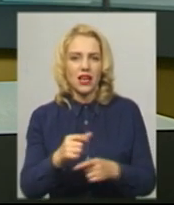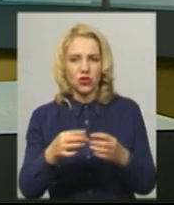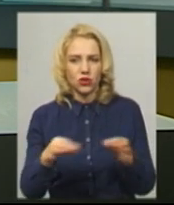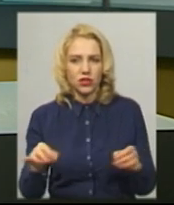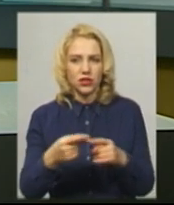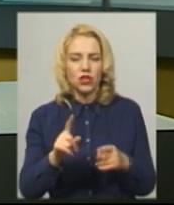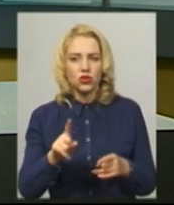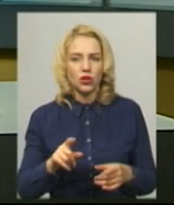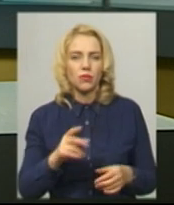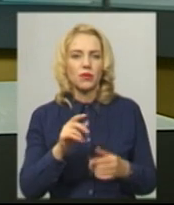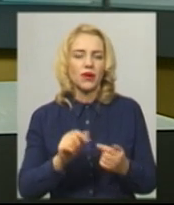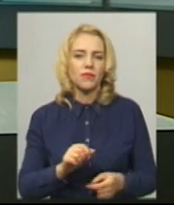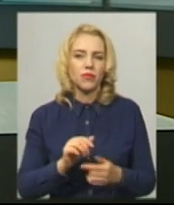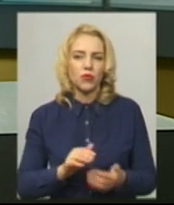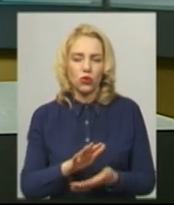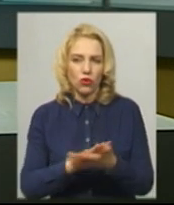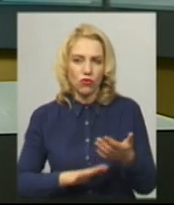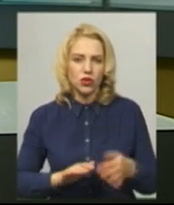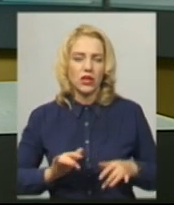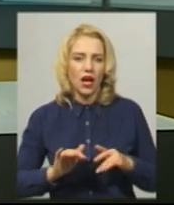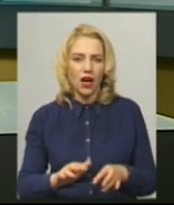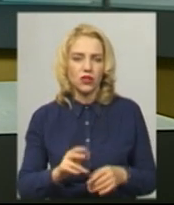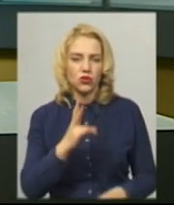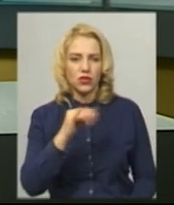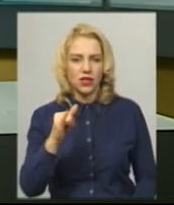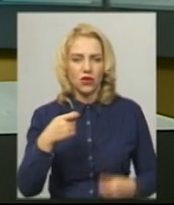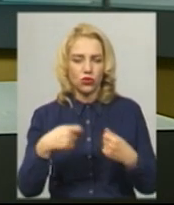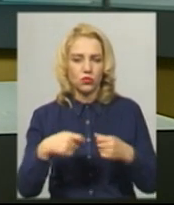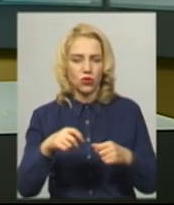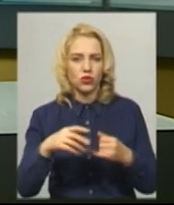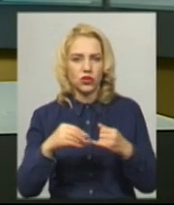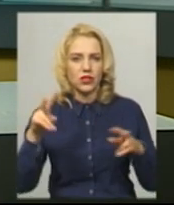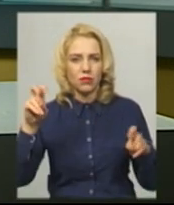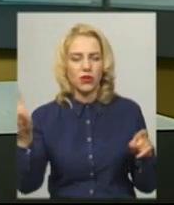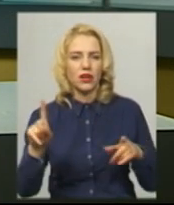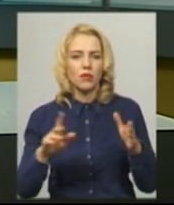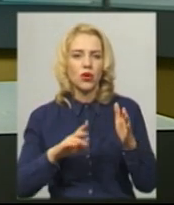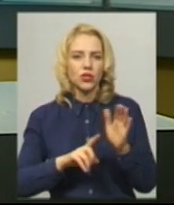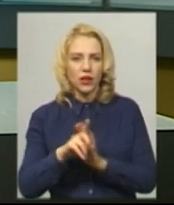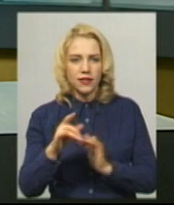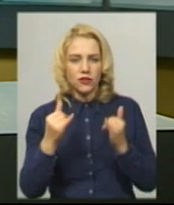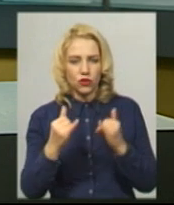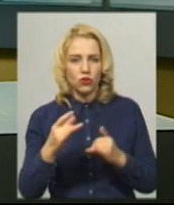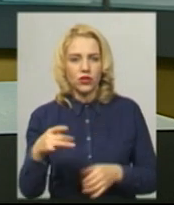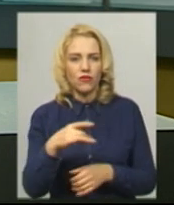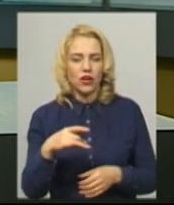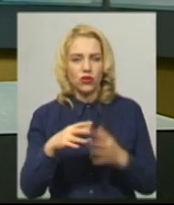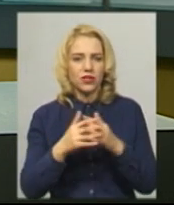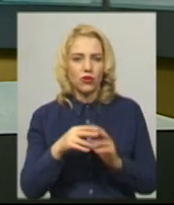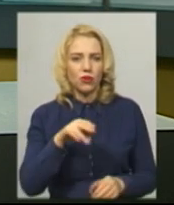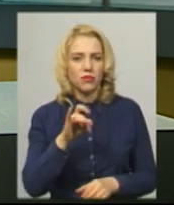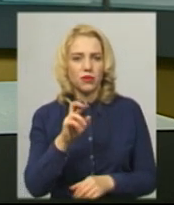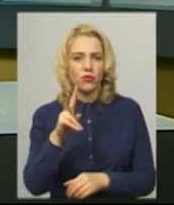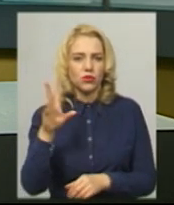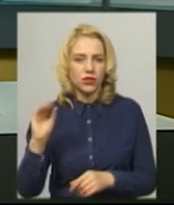продовження акції «Ні розпродажу землі», яка розпочалася сьогодні на автодорозі в районі села Прибузьке Хмельницького району. Про це каже